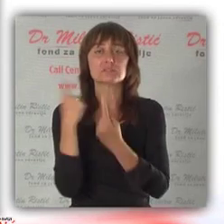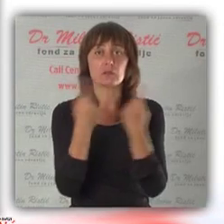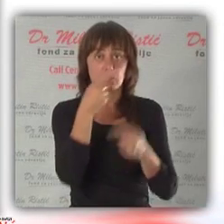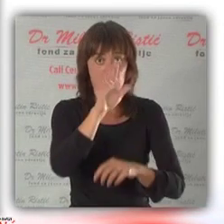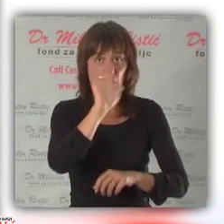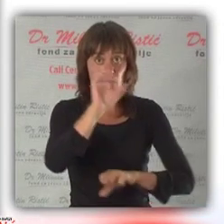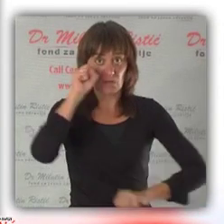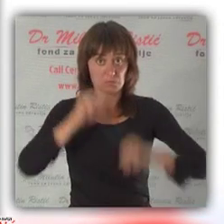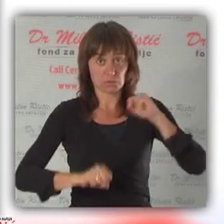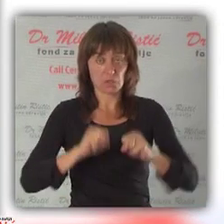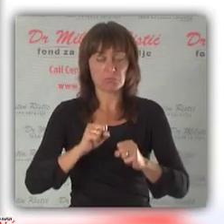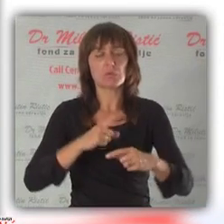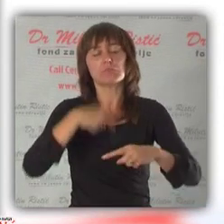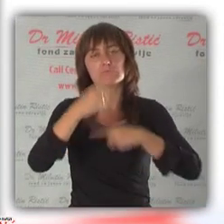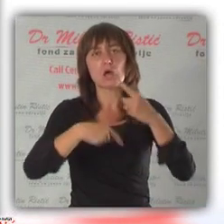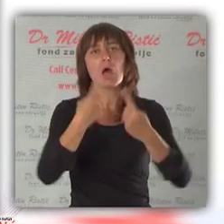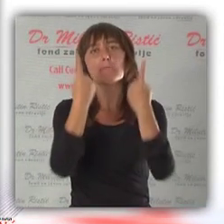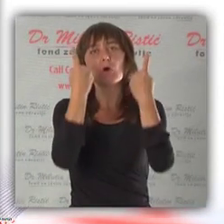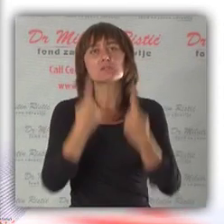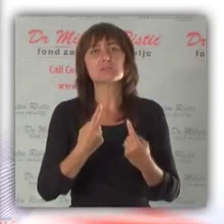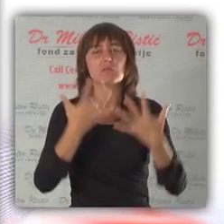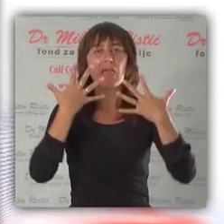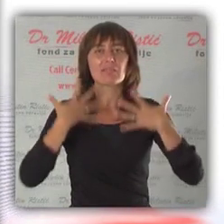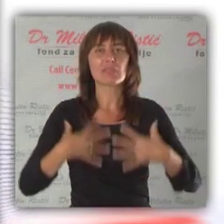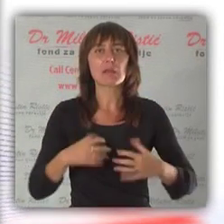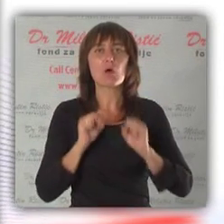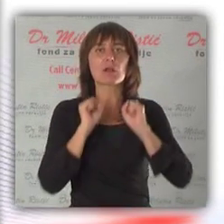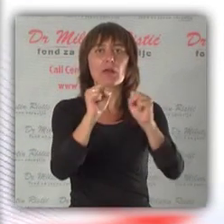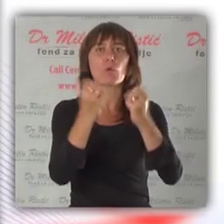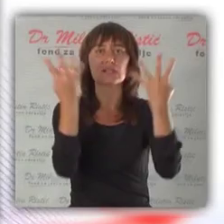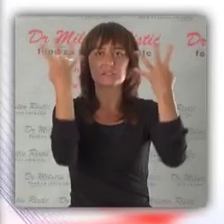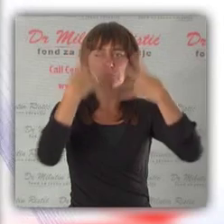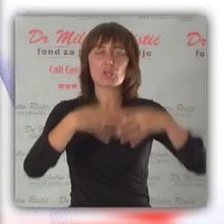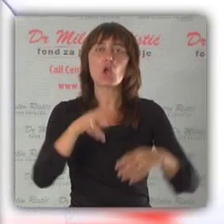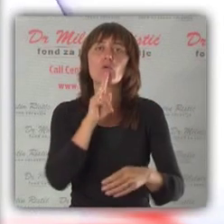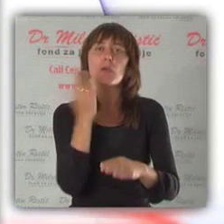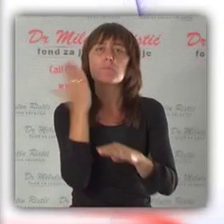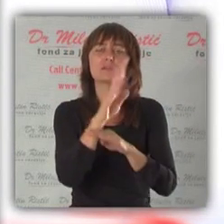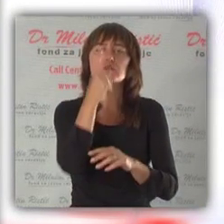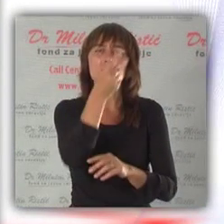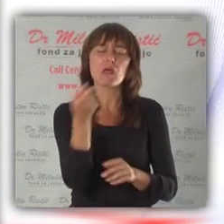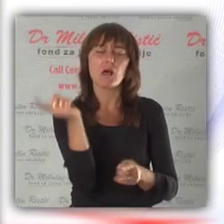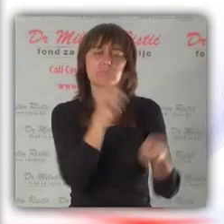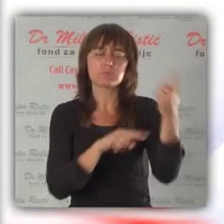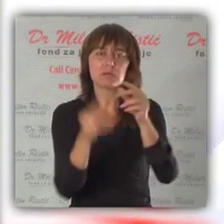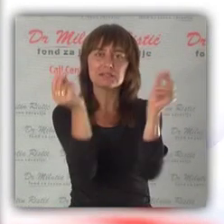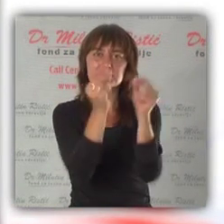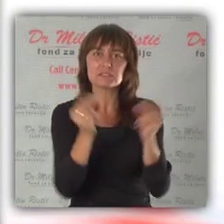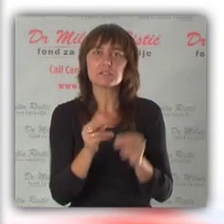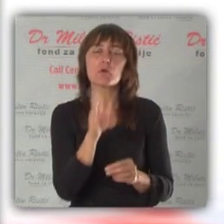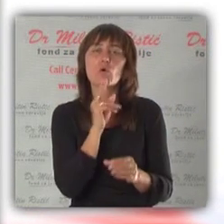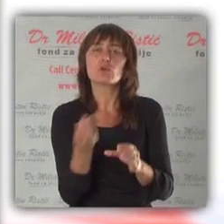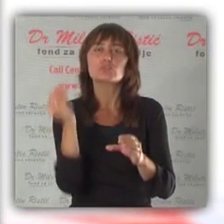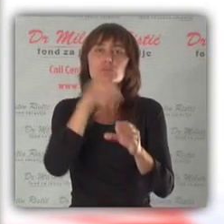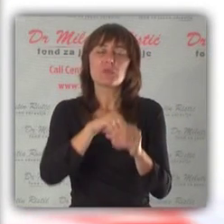u kojoj se nalazi. Ta njegova sposobnost je posledica postojanja takozvanog termoregulacijanog mehanizma koji predstavlja jedan